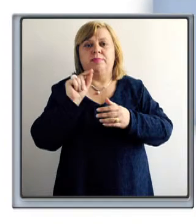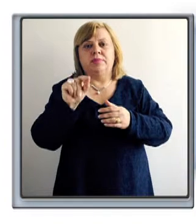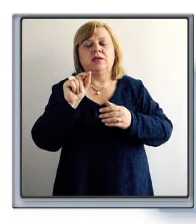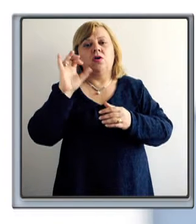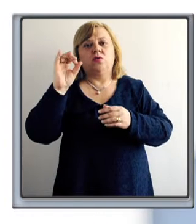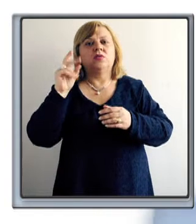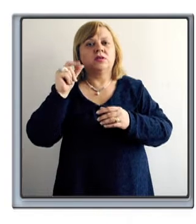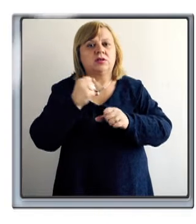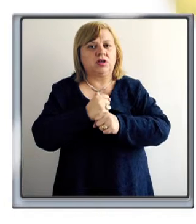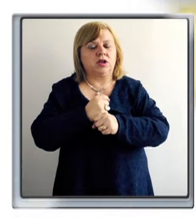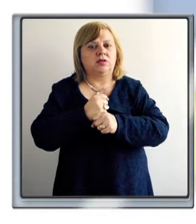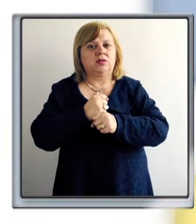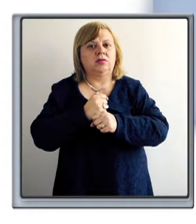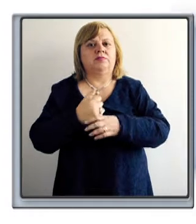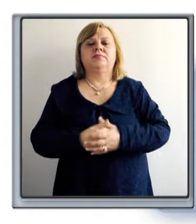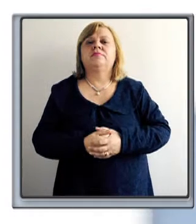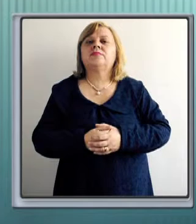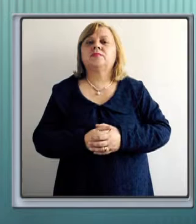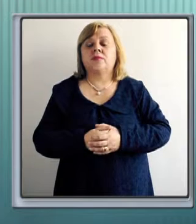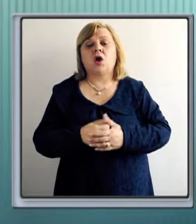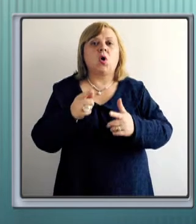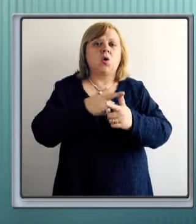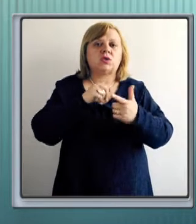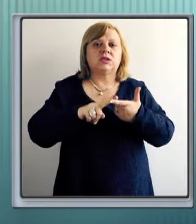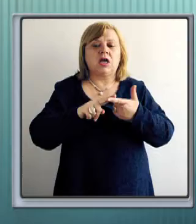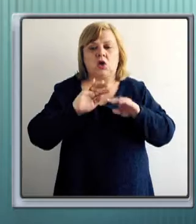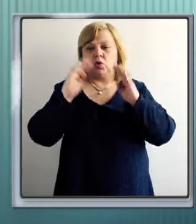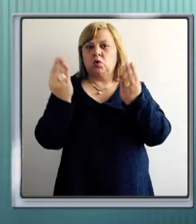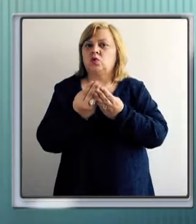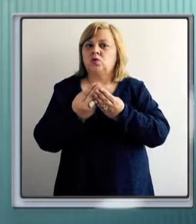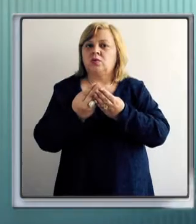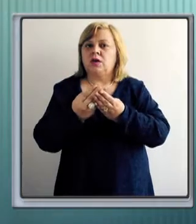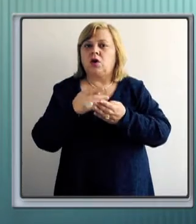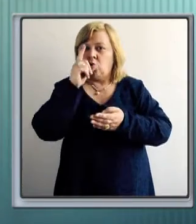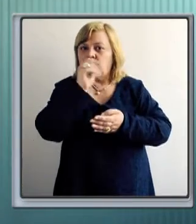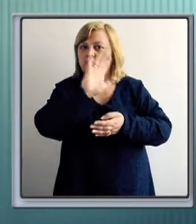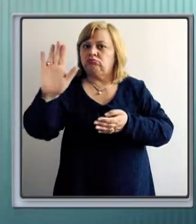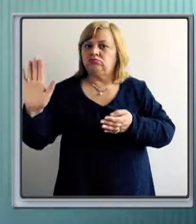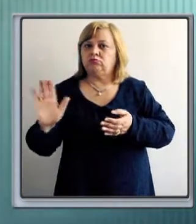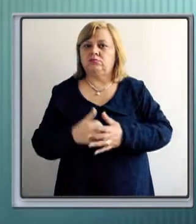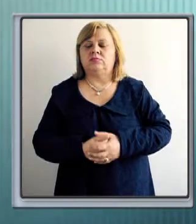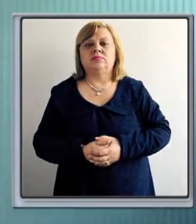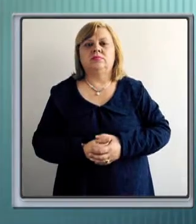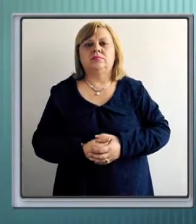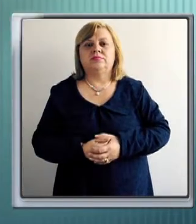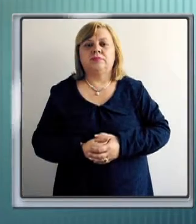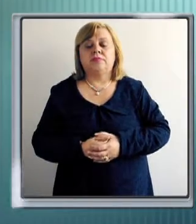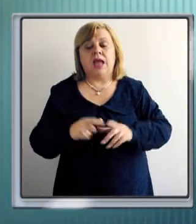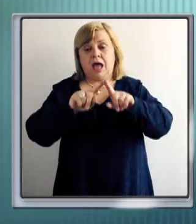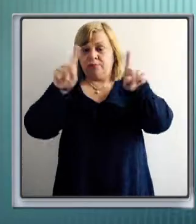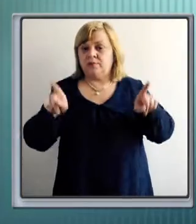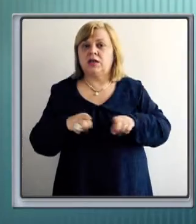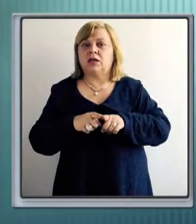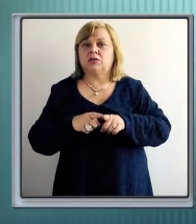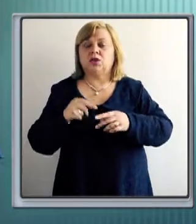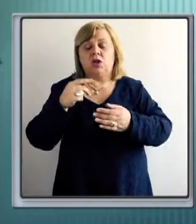-ks.org ili u Kancelariji opštinske izborne komisije u vašoj opštini. Zahtevu za registraciju